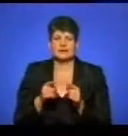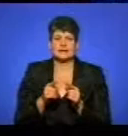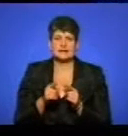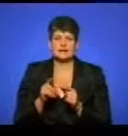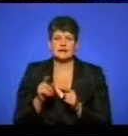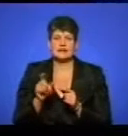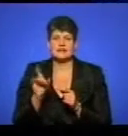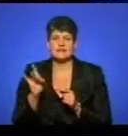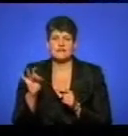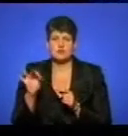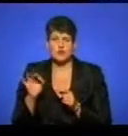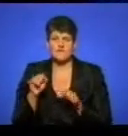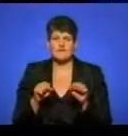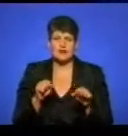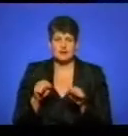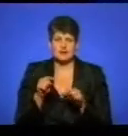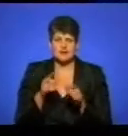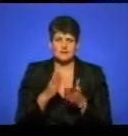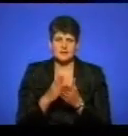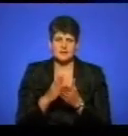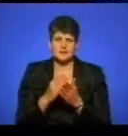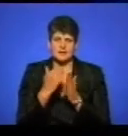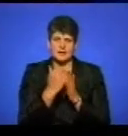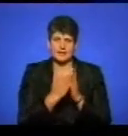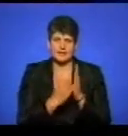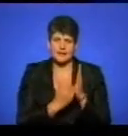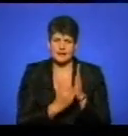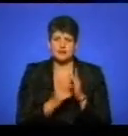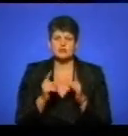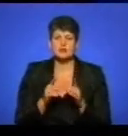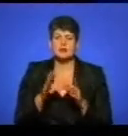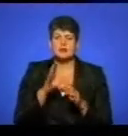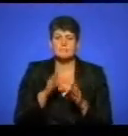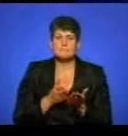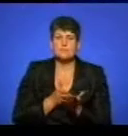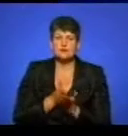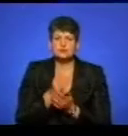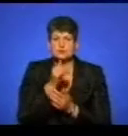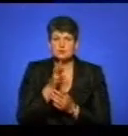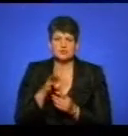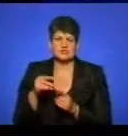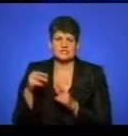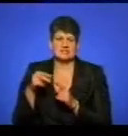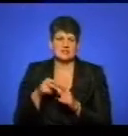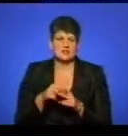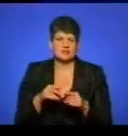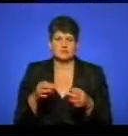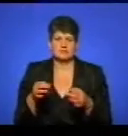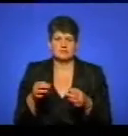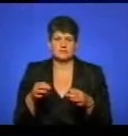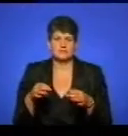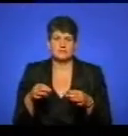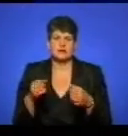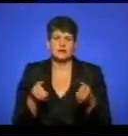певні такі критерії, щоб маршрут не йшов завантаженими автомагістралями.